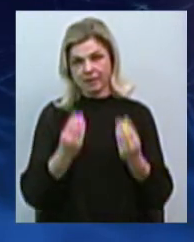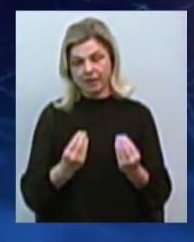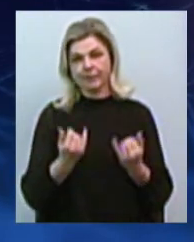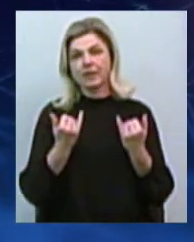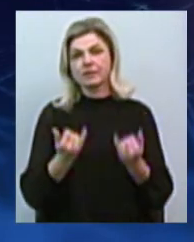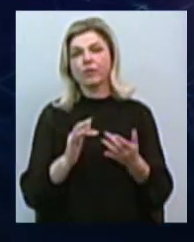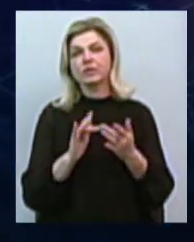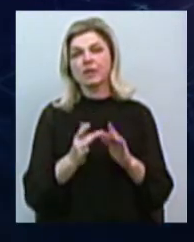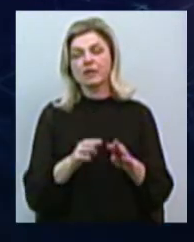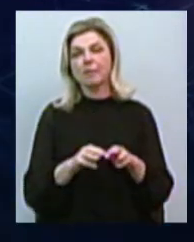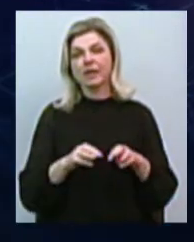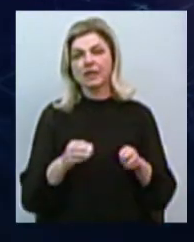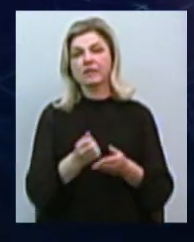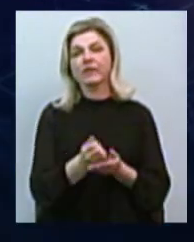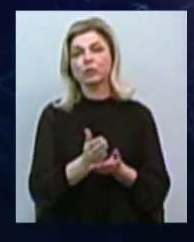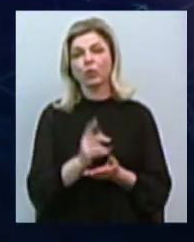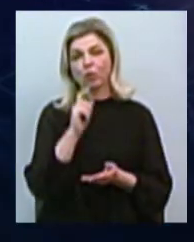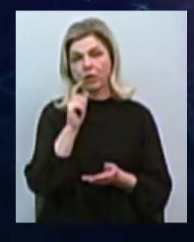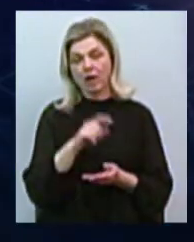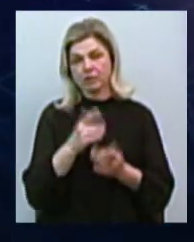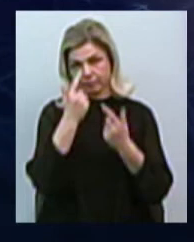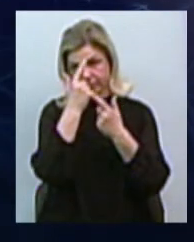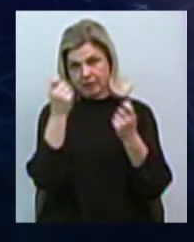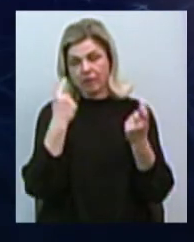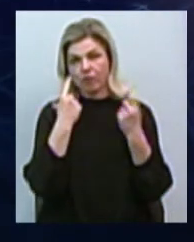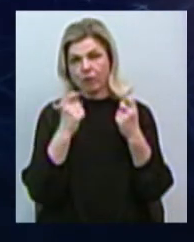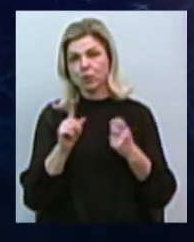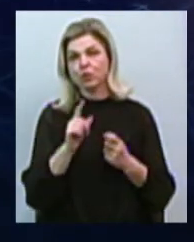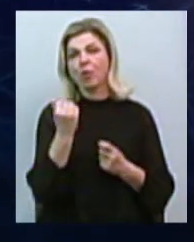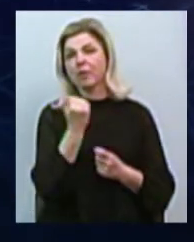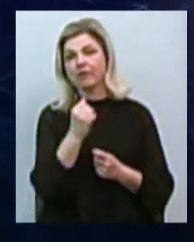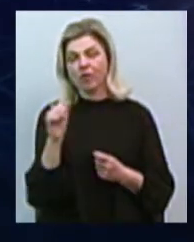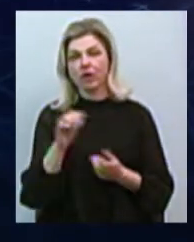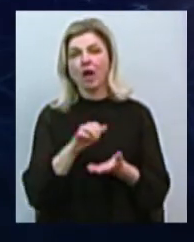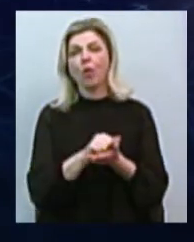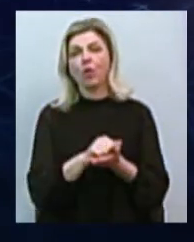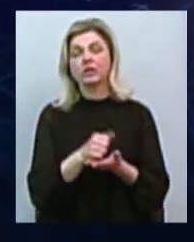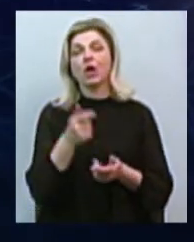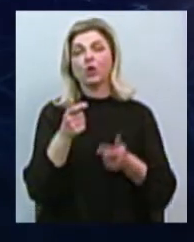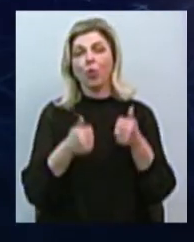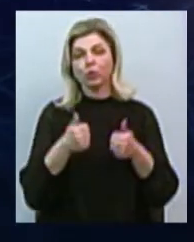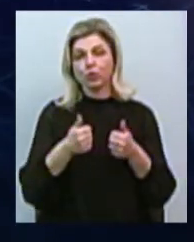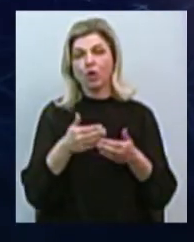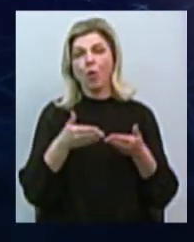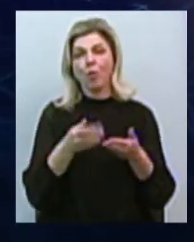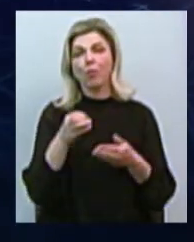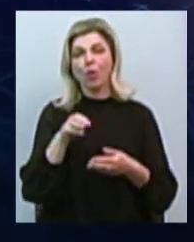перегляд!